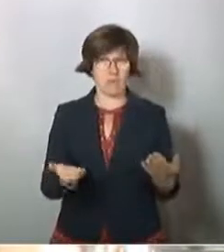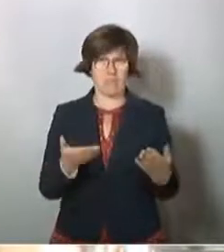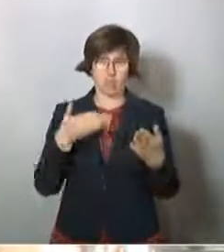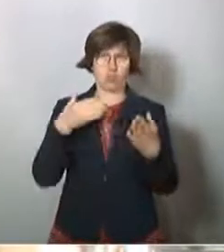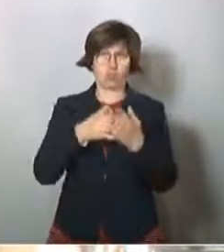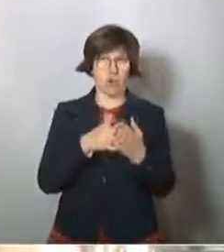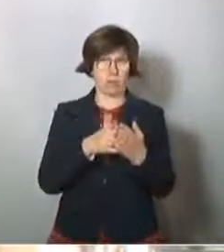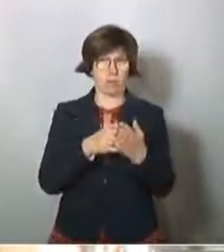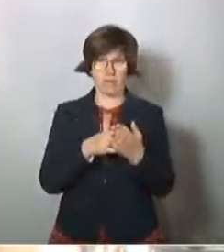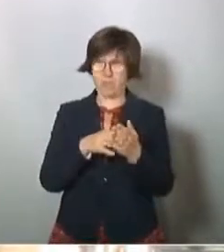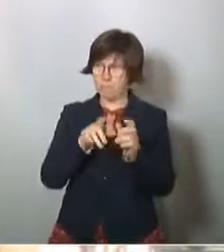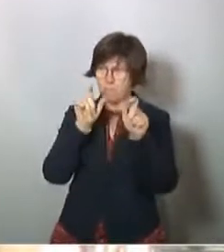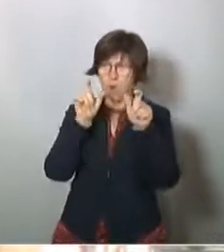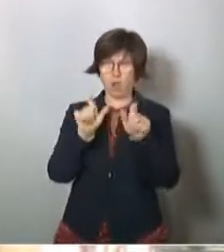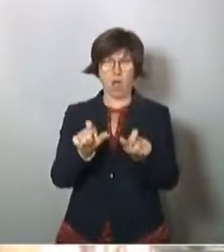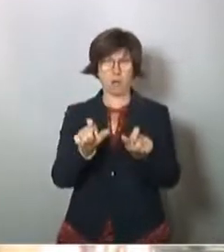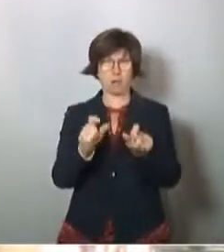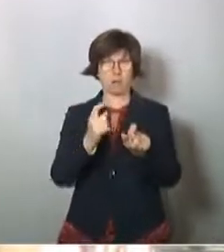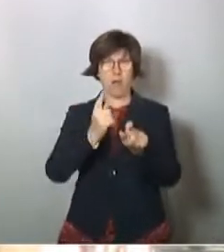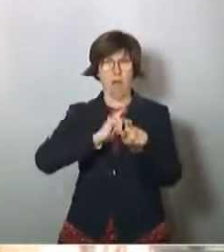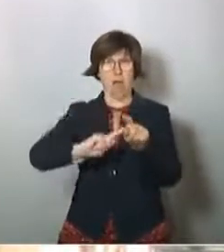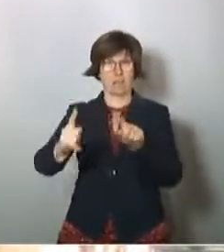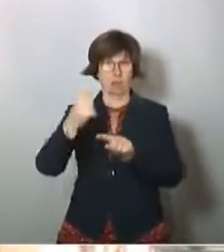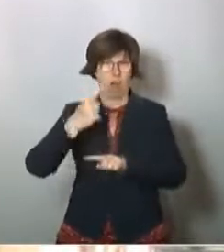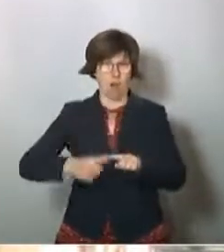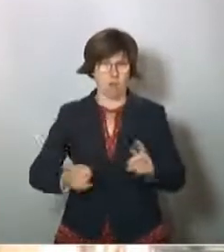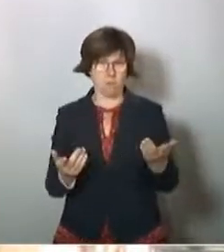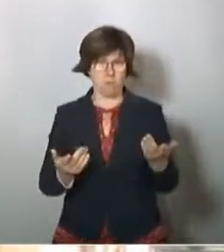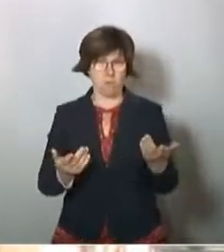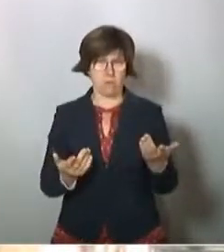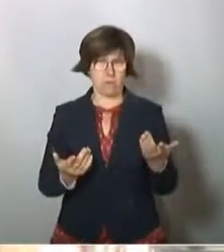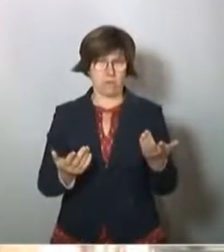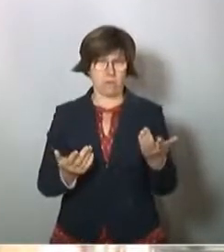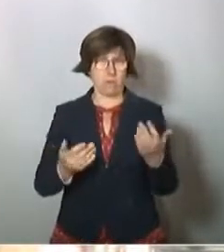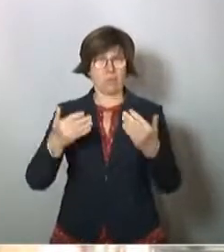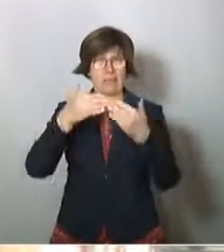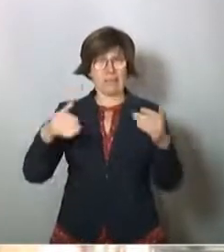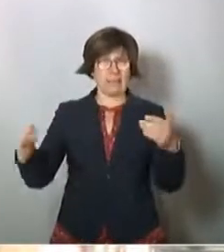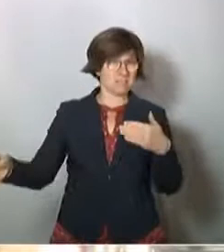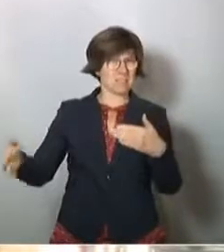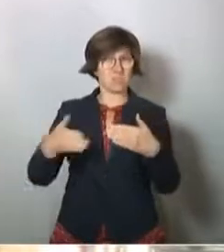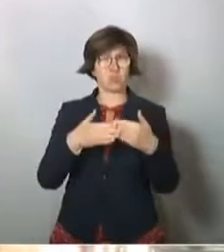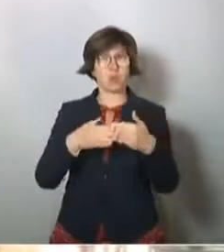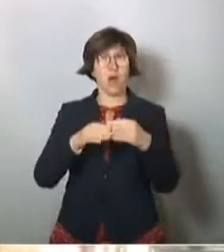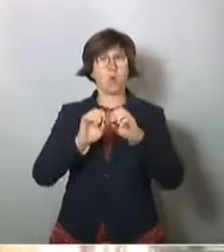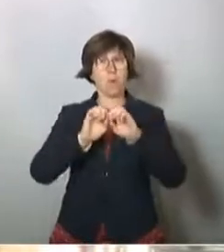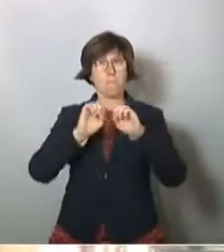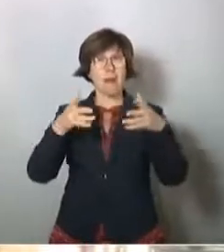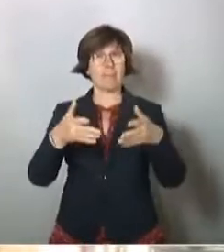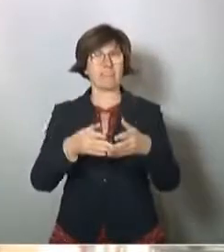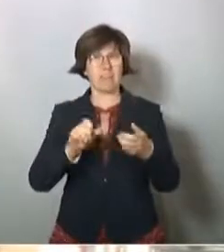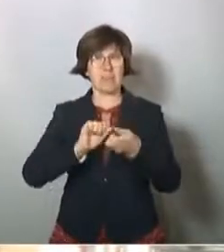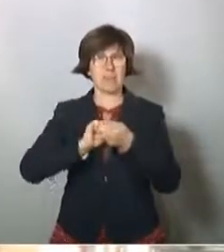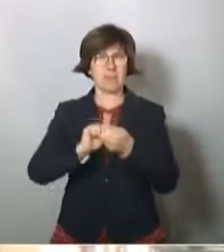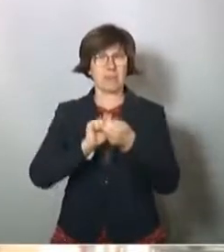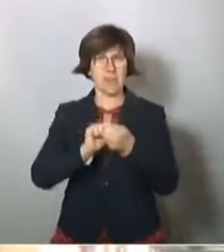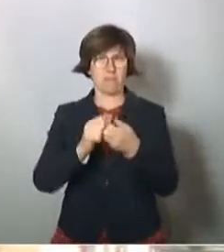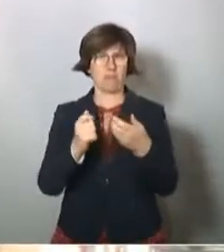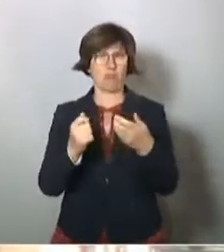gestoppt haben, blockiert haben für anderthalb Wochen etwa. Und diese Grenzschließungen haben auch die Pandemiebekämpfung teilweise